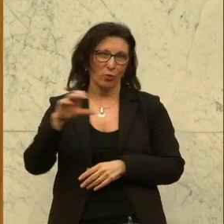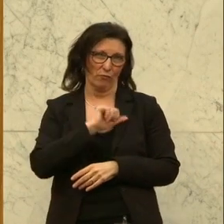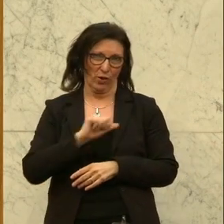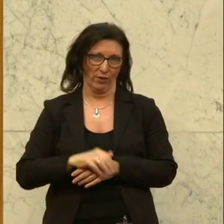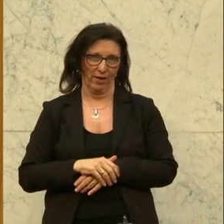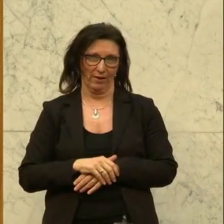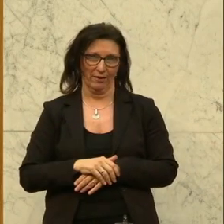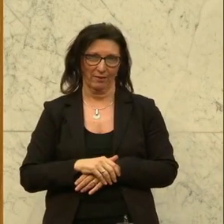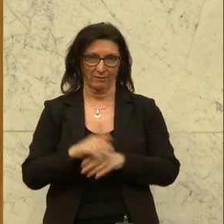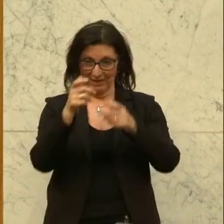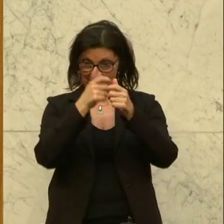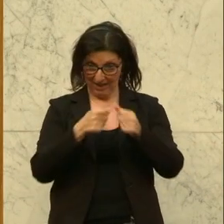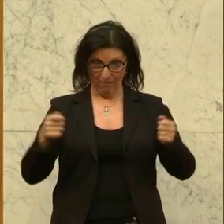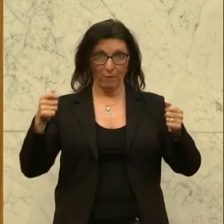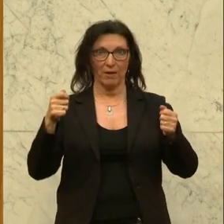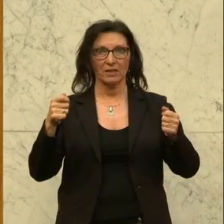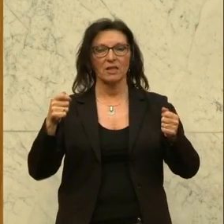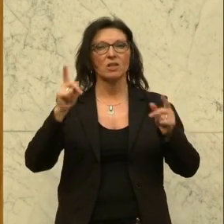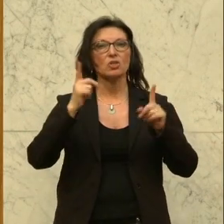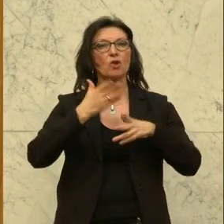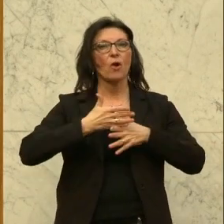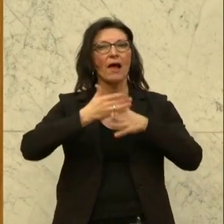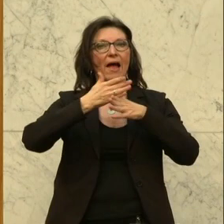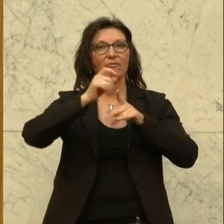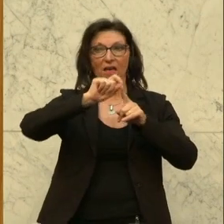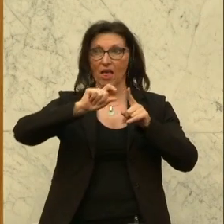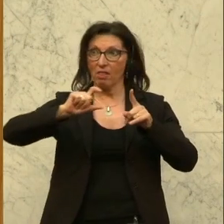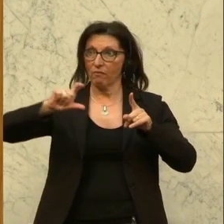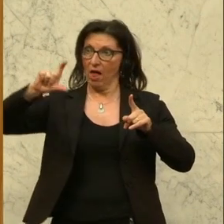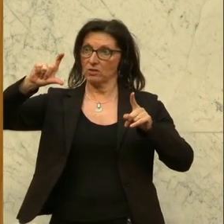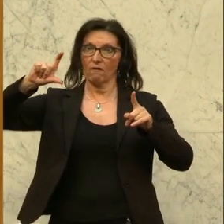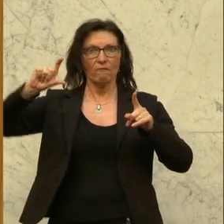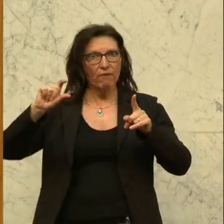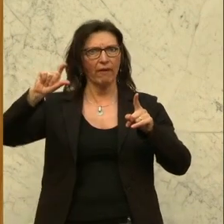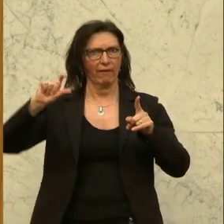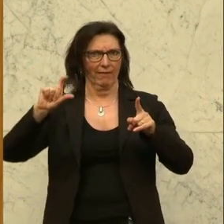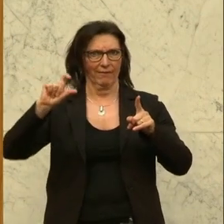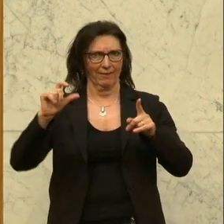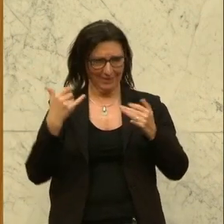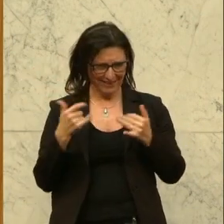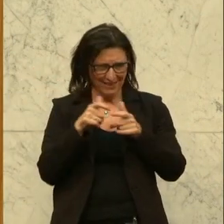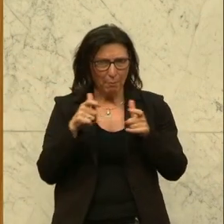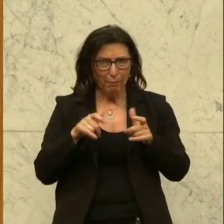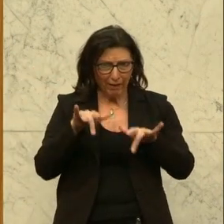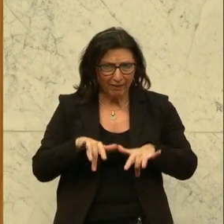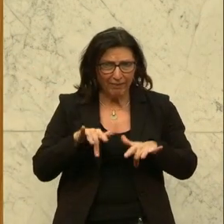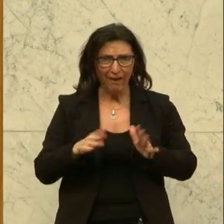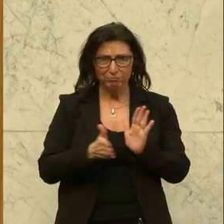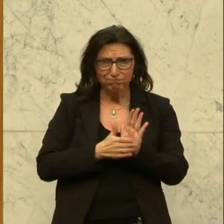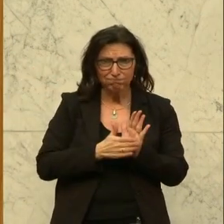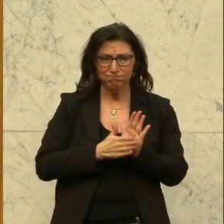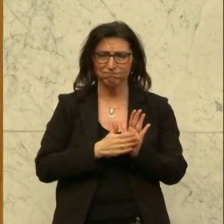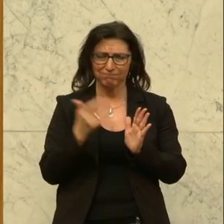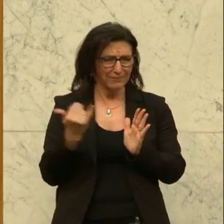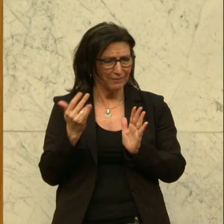diese Maßnahmen inflationsdämpfend wirken. Das heißt, dieses Paket, das hier am Tisch liegt und jederzeit